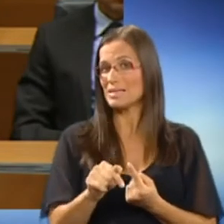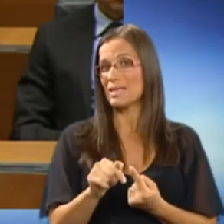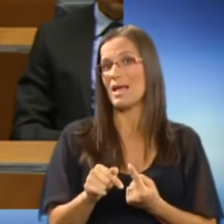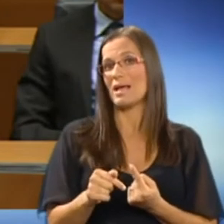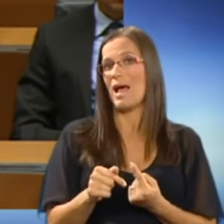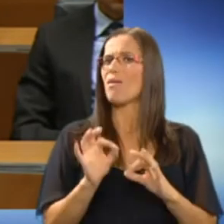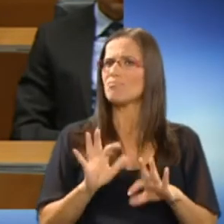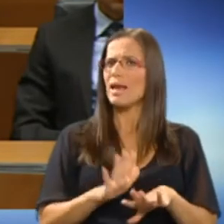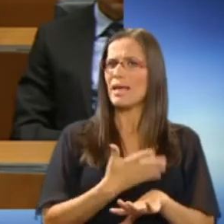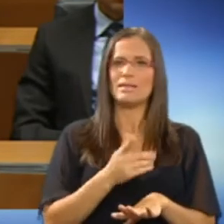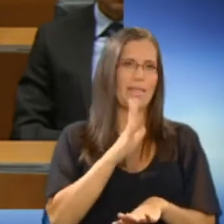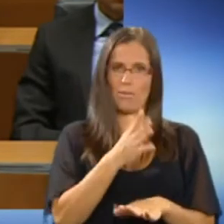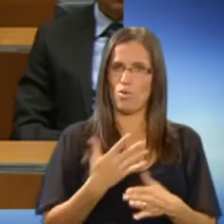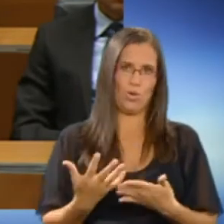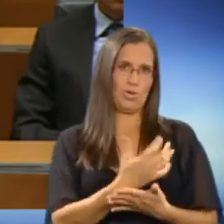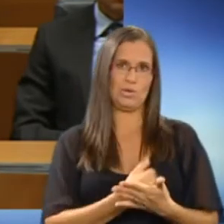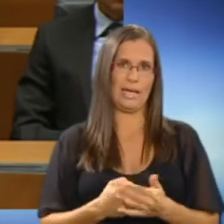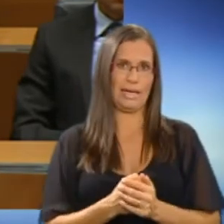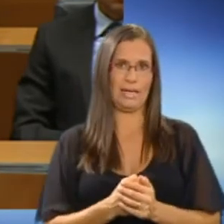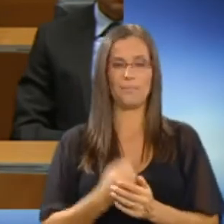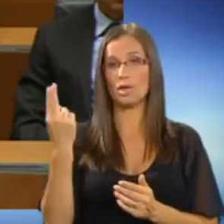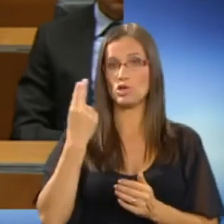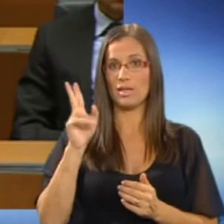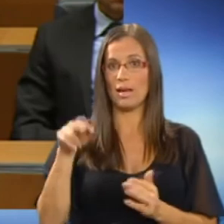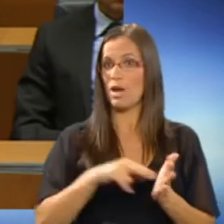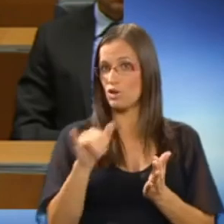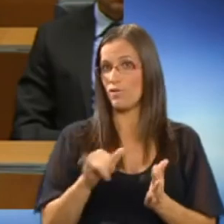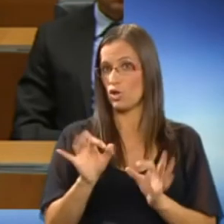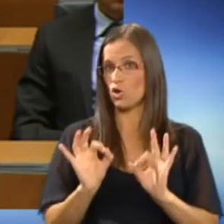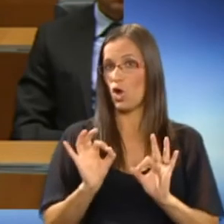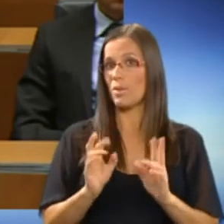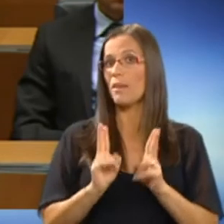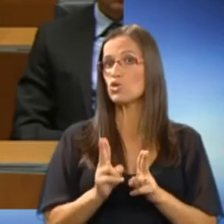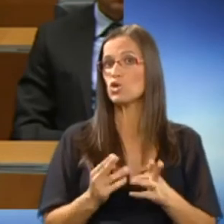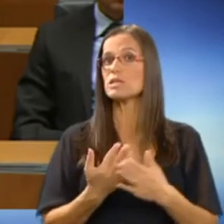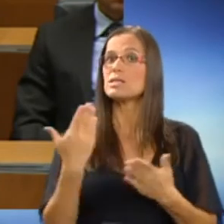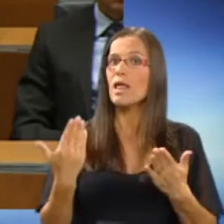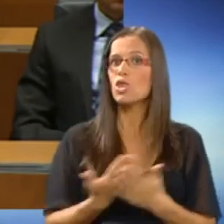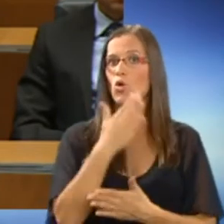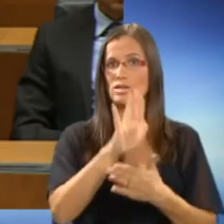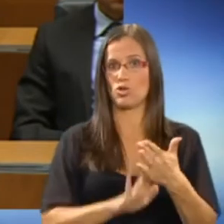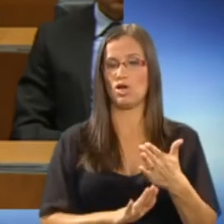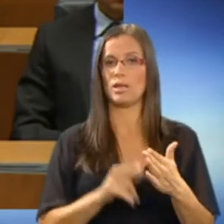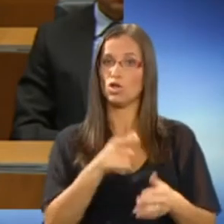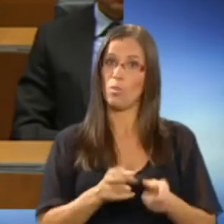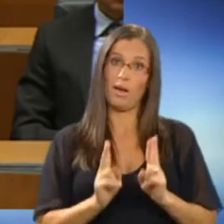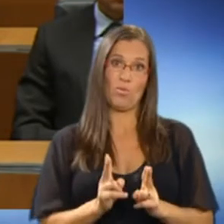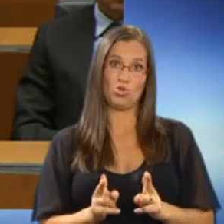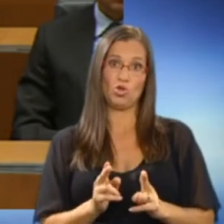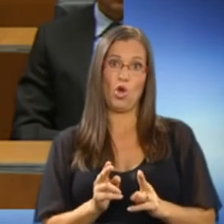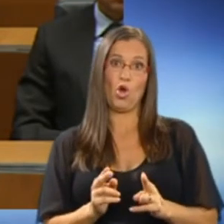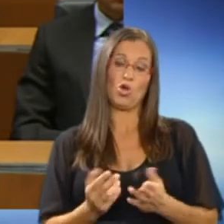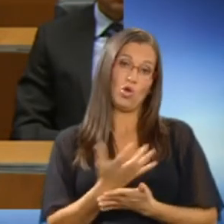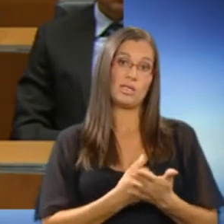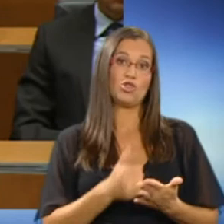blaginje ne bomo dosegli. Slovenija ima še vedno dobre možnosti za nov zagon. To pa je mogoče doseči le